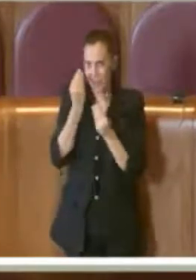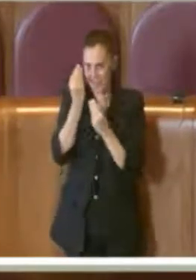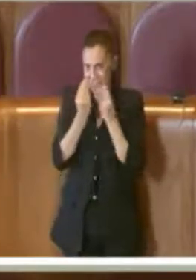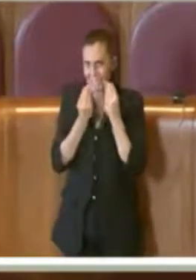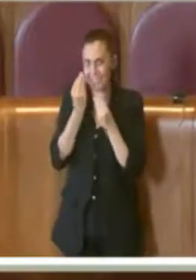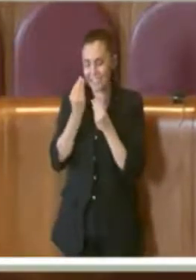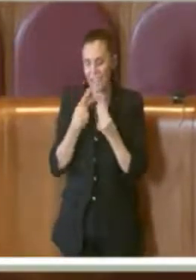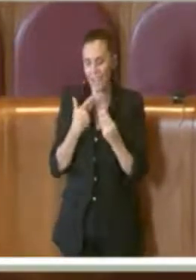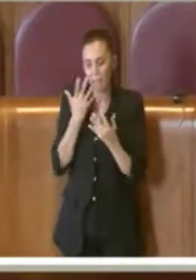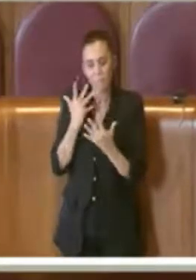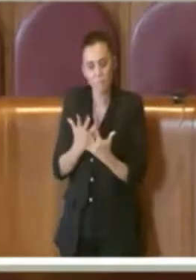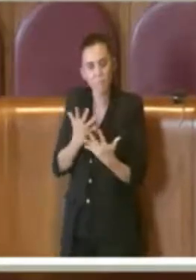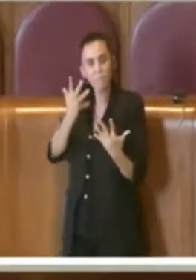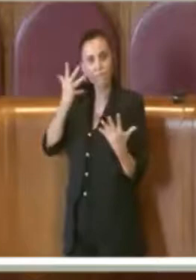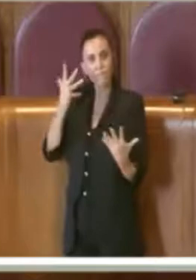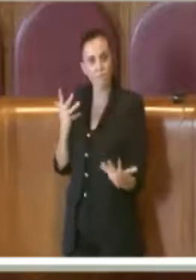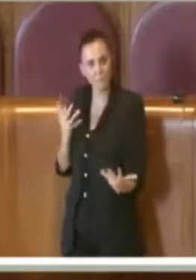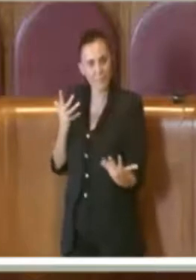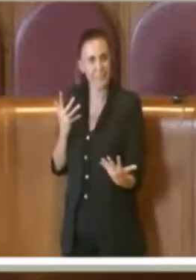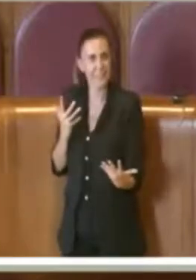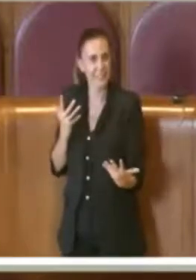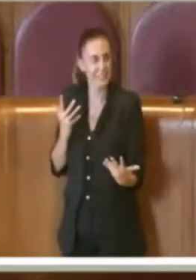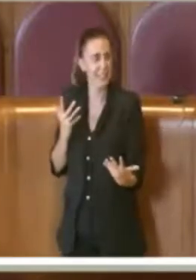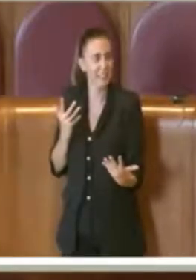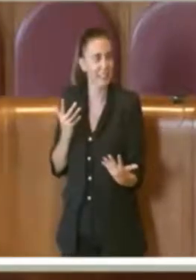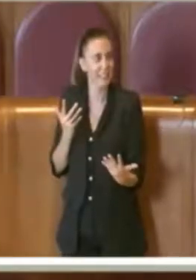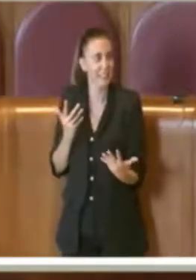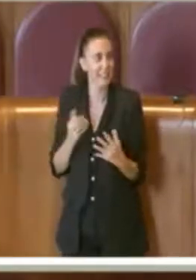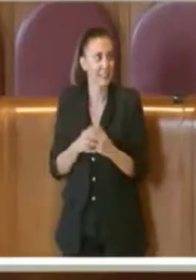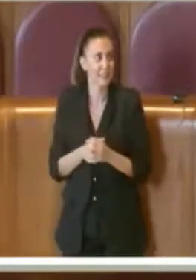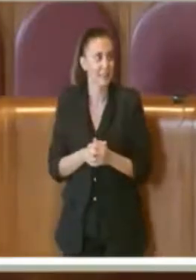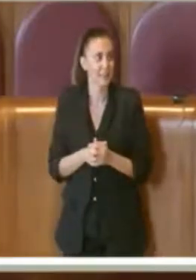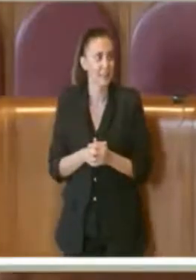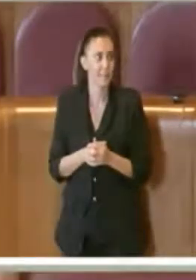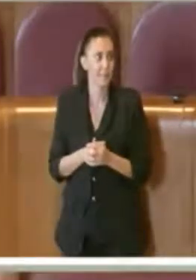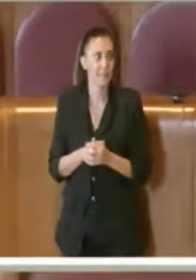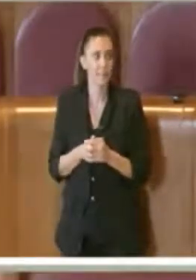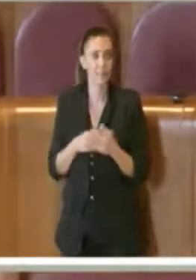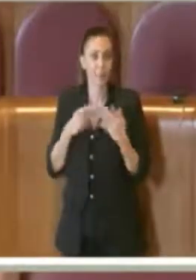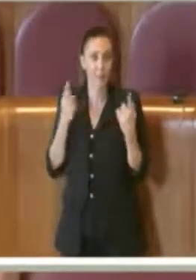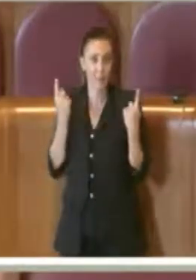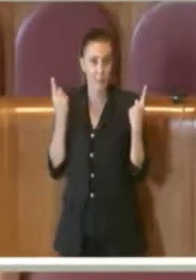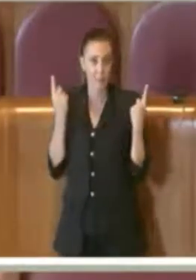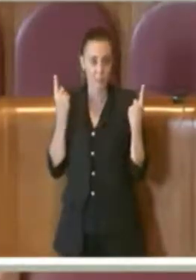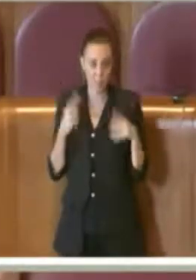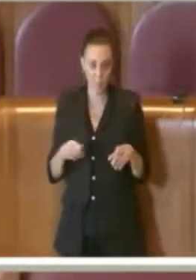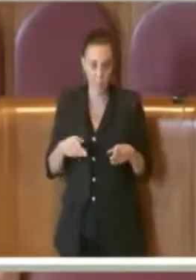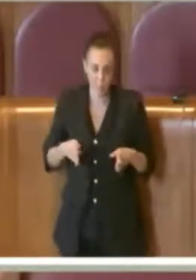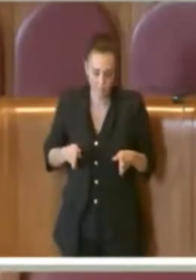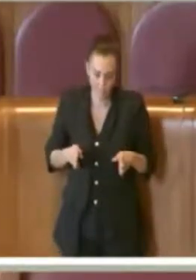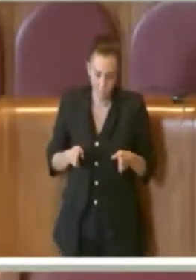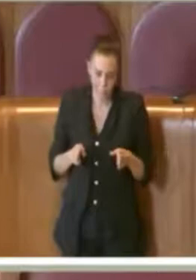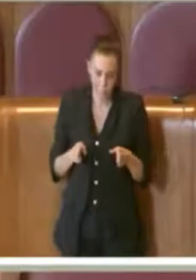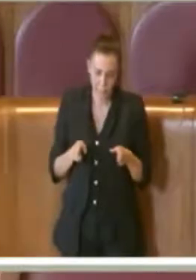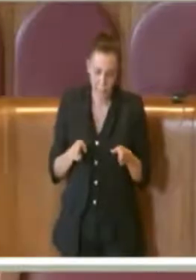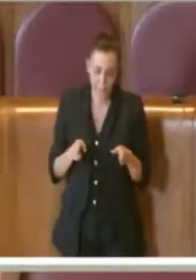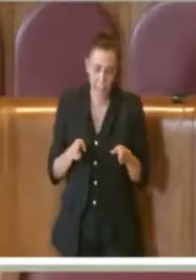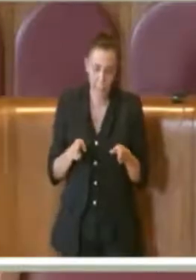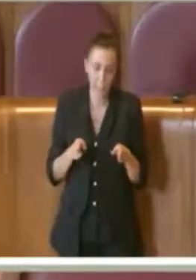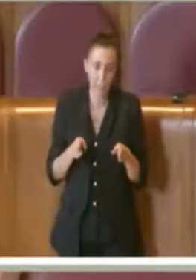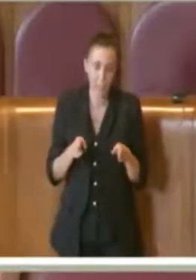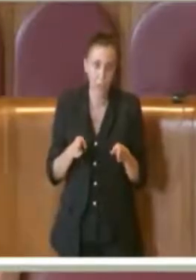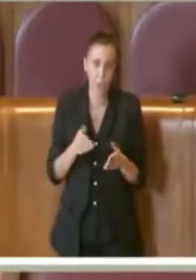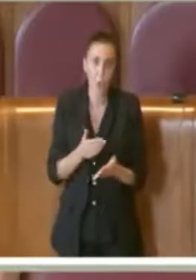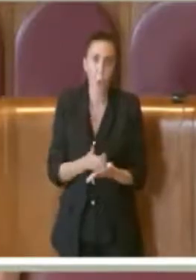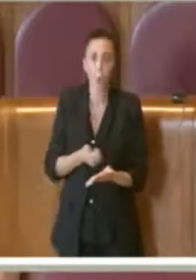sottolineare che questo fa parte di un percorso importante di